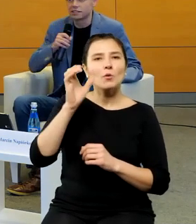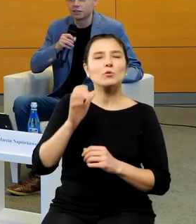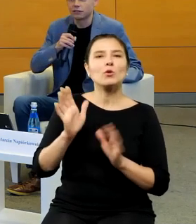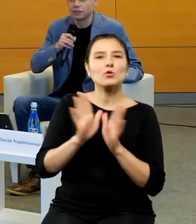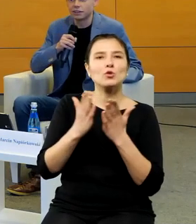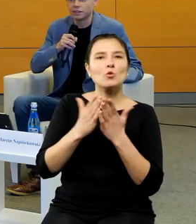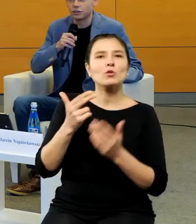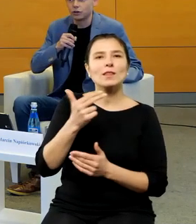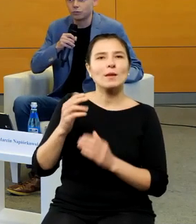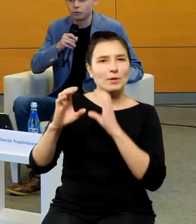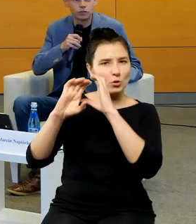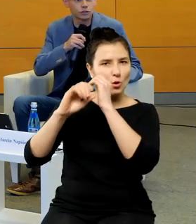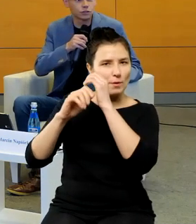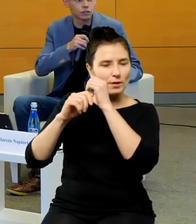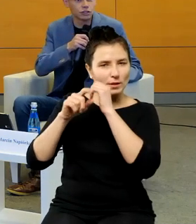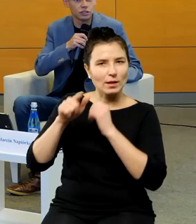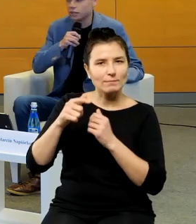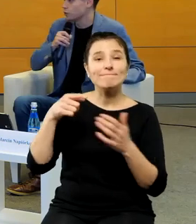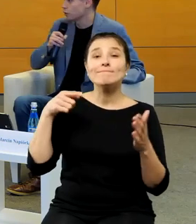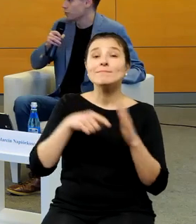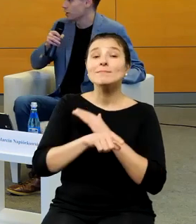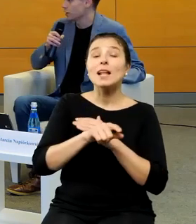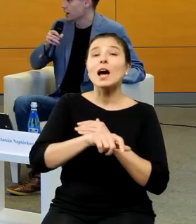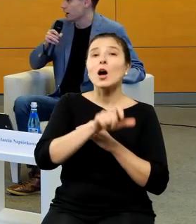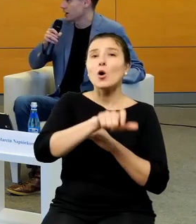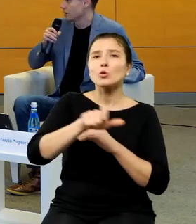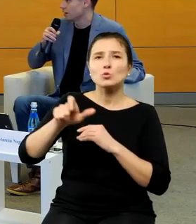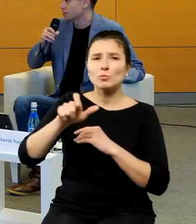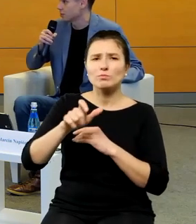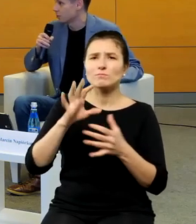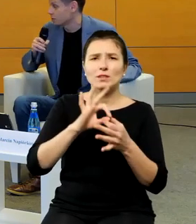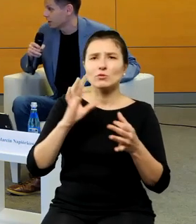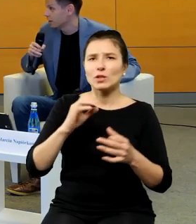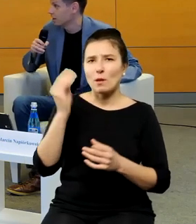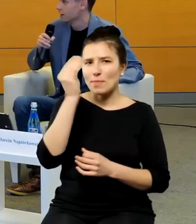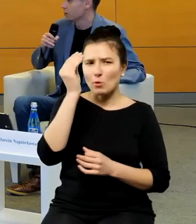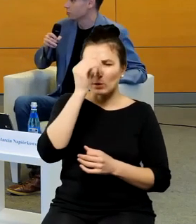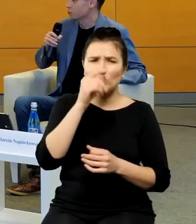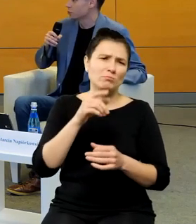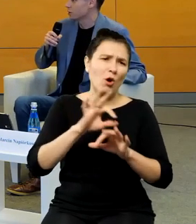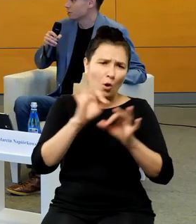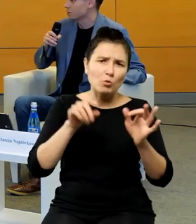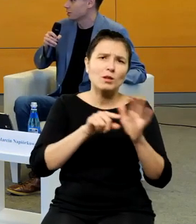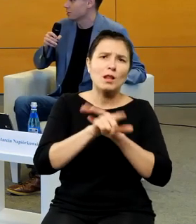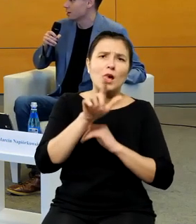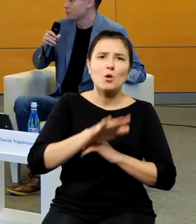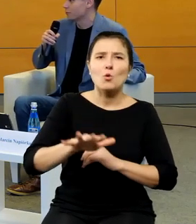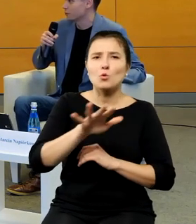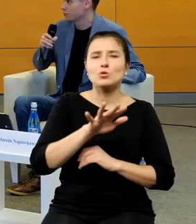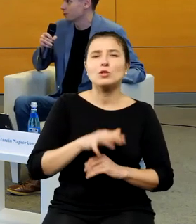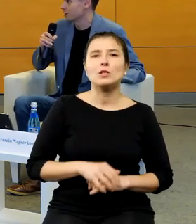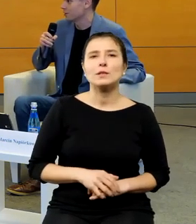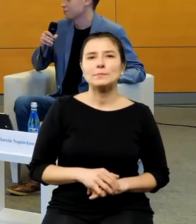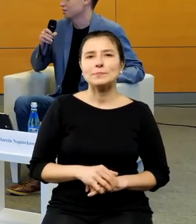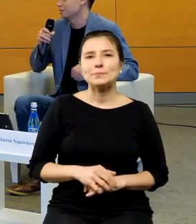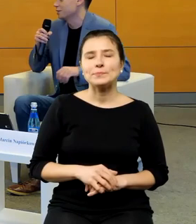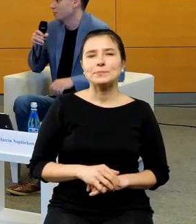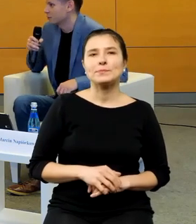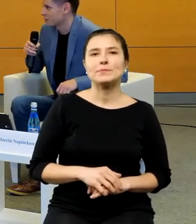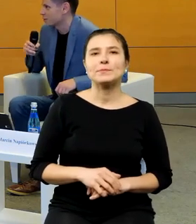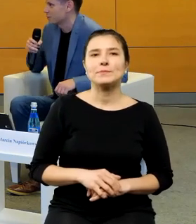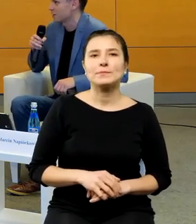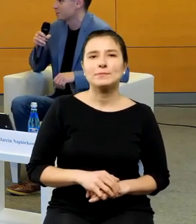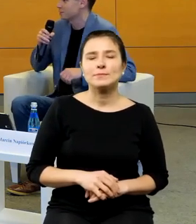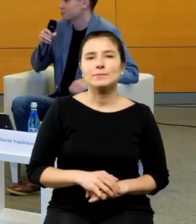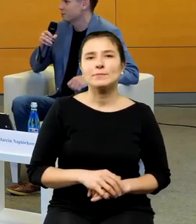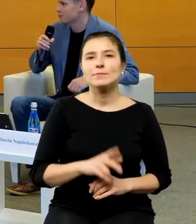celowanej do publiczności nienaukowej, ale szerokiej. Osobą, która jest dzisiaj na froncie walki, o to